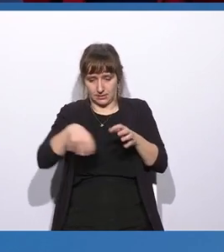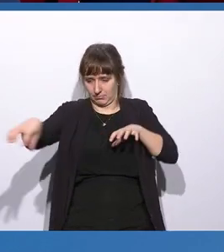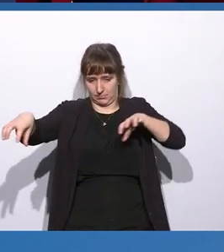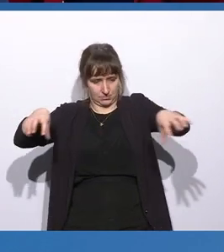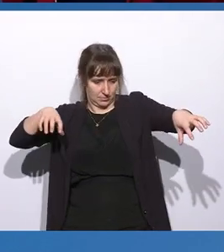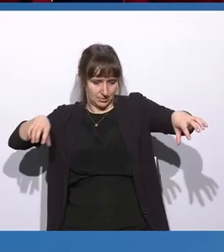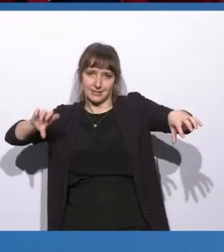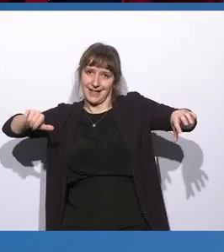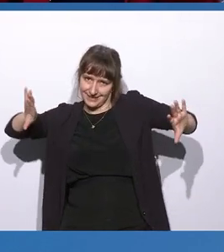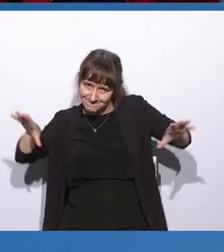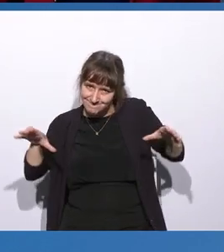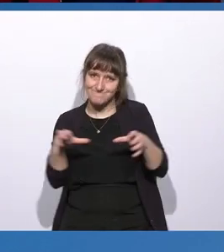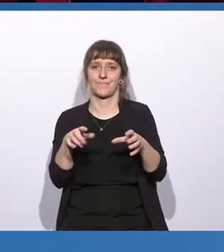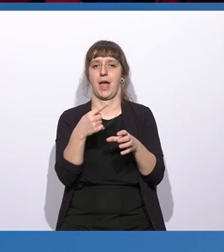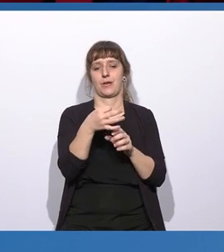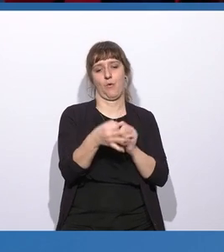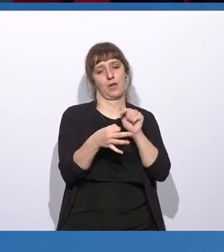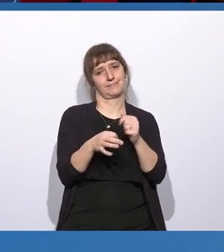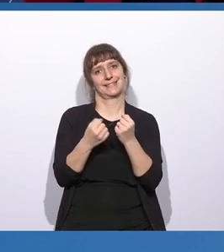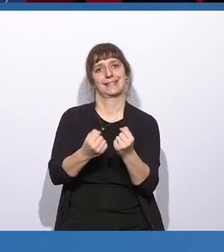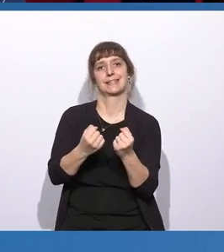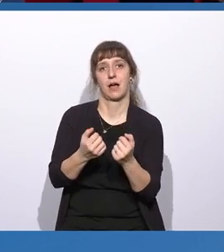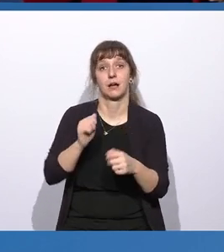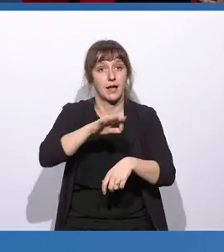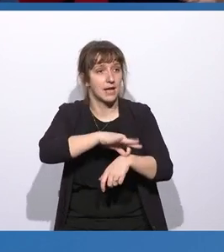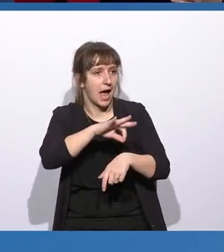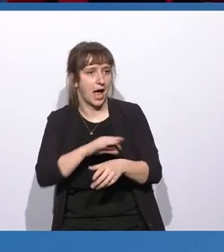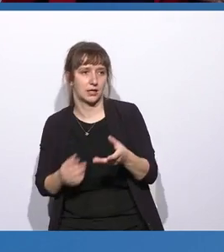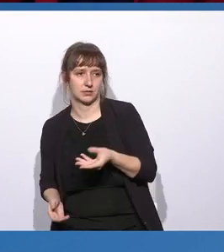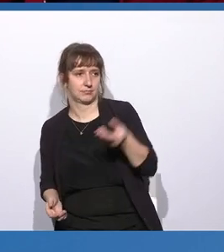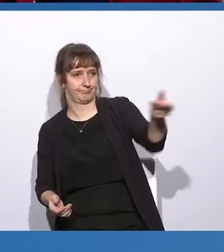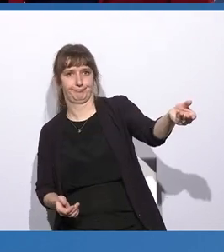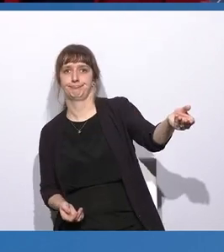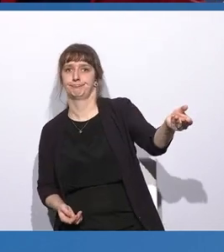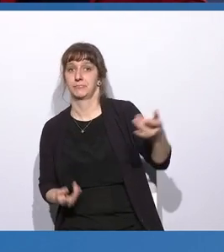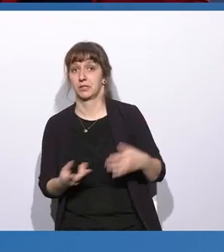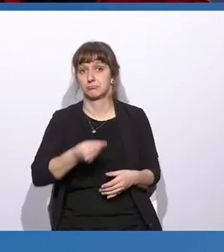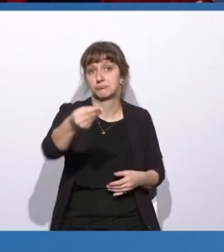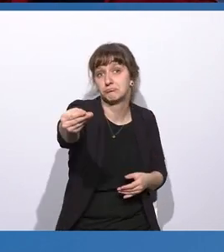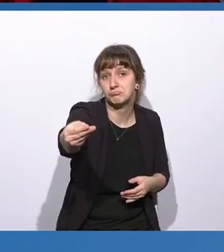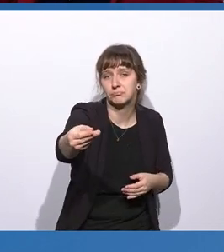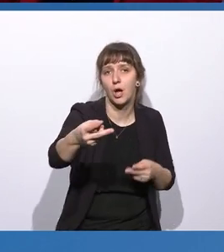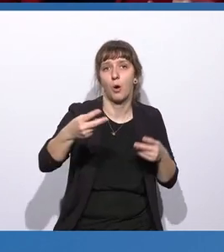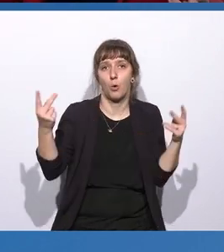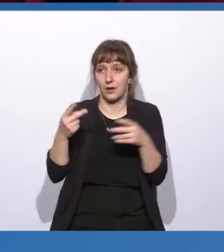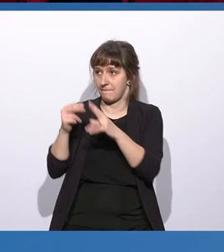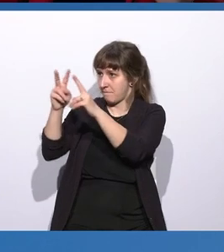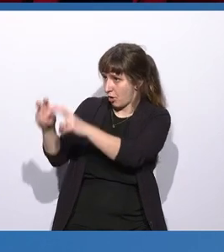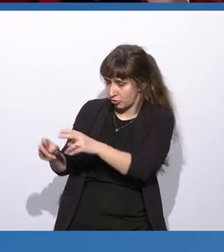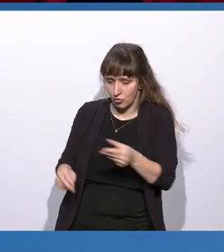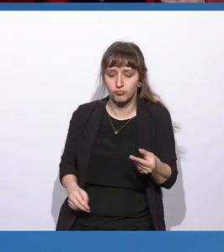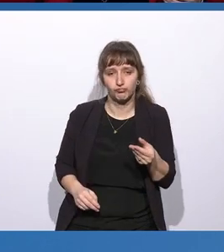Ort. Wir können diese Ärztinnen und Ärzten zur Verfügung stellen und wir können sie eventuell sogar der Forschung spenden und so die